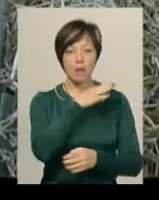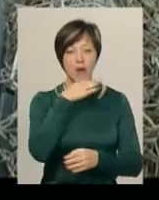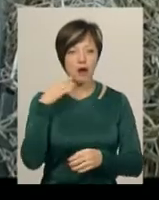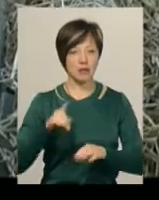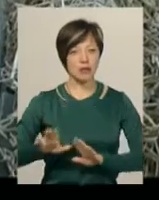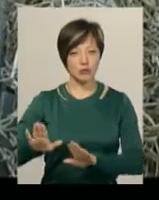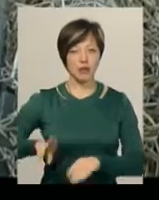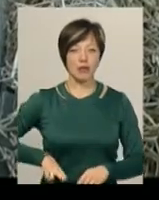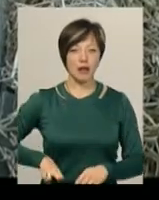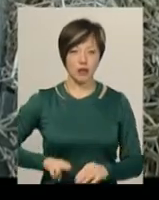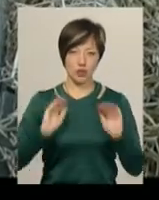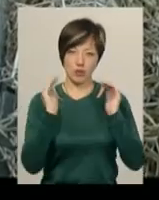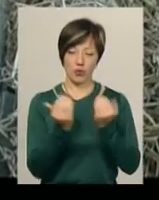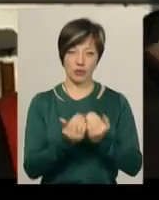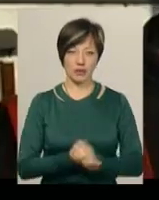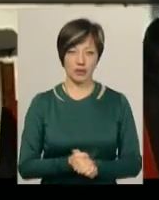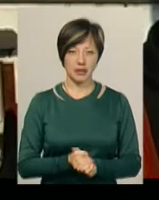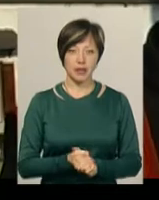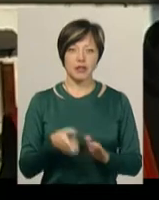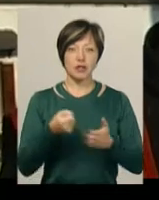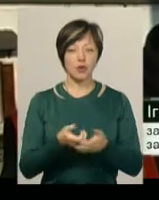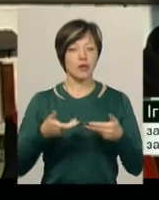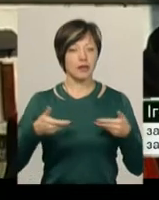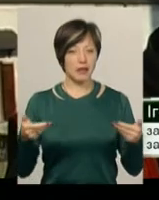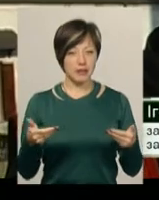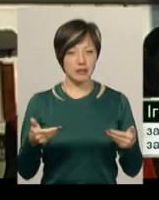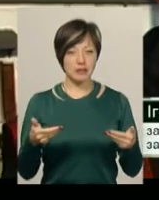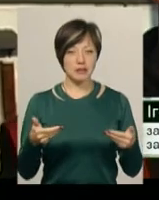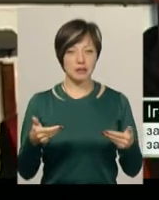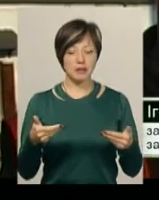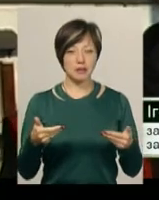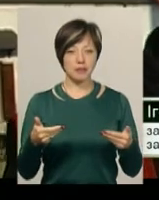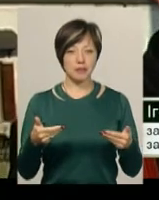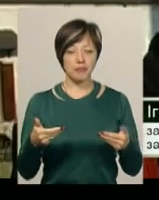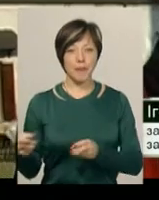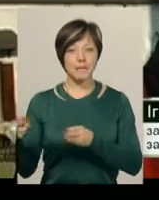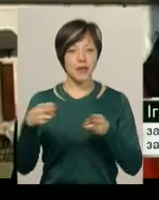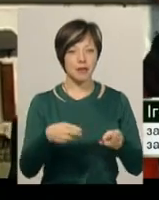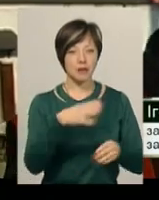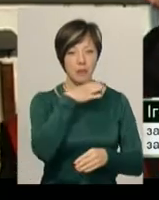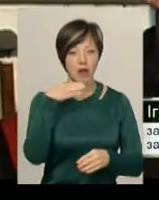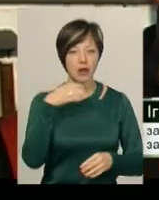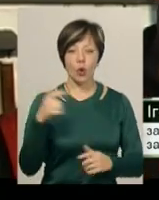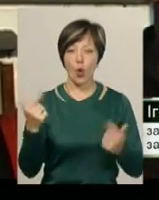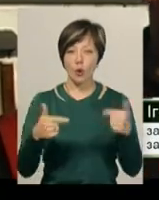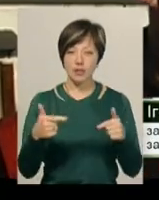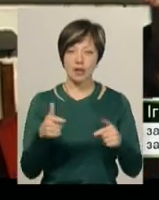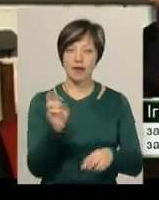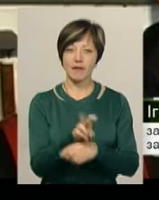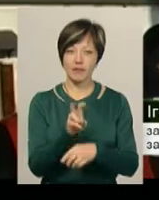заступник директора заповідника Ігор Западенко. До нас переїде багато гостей, відвідувачів. Ми вже